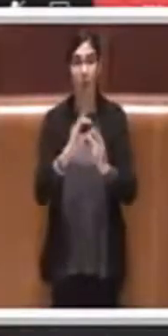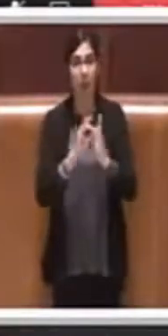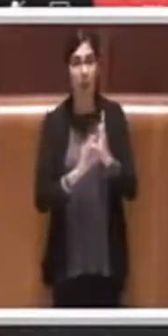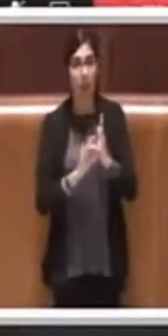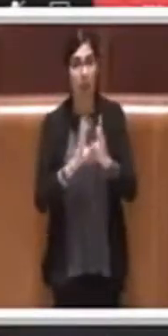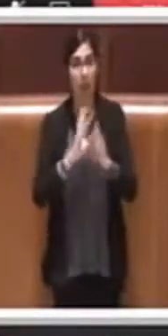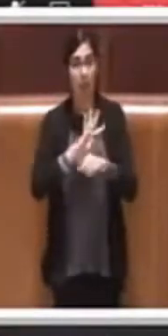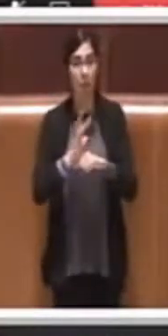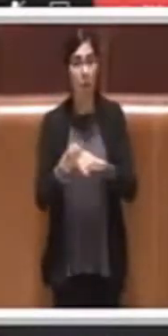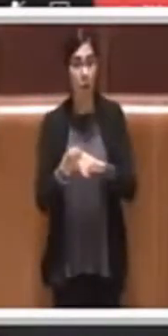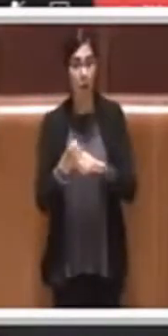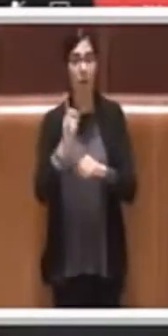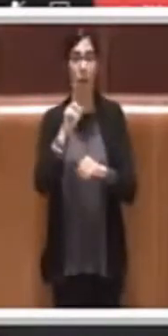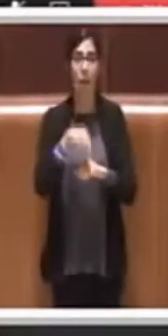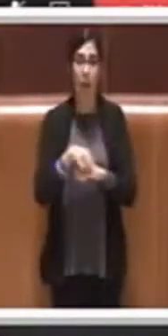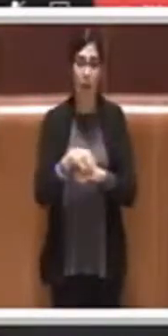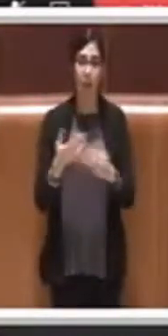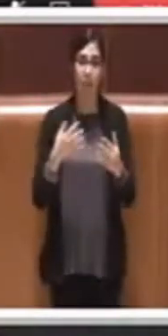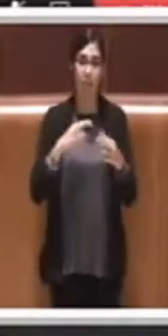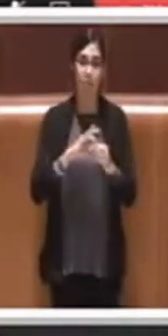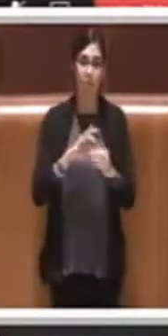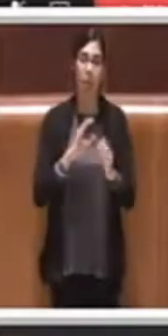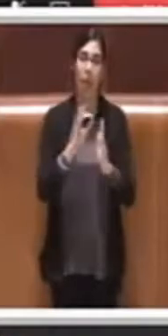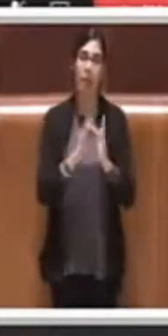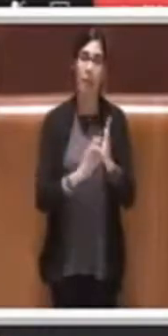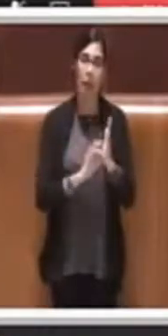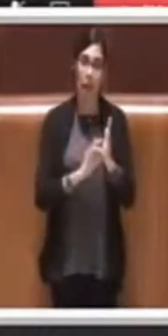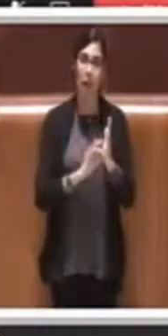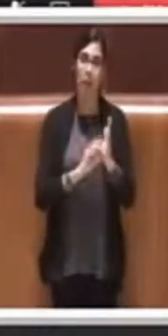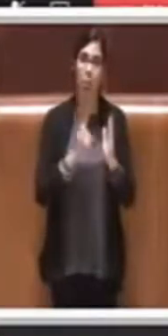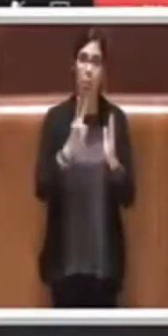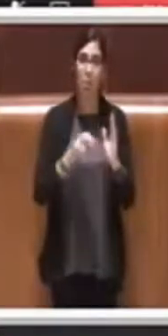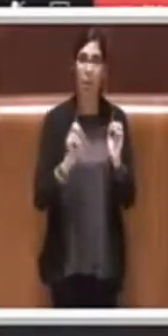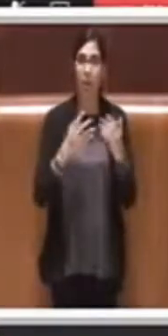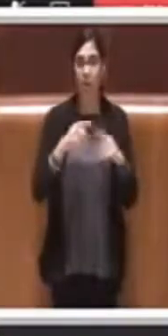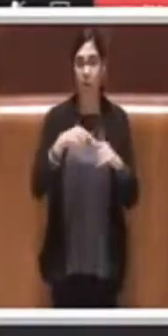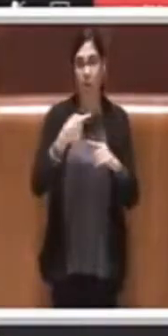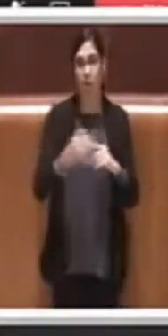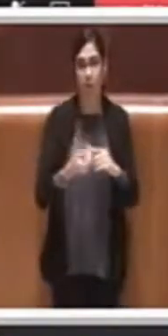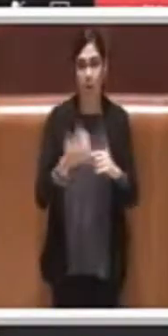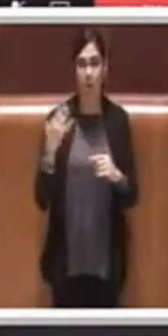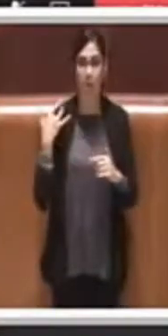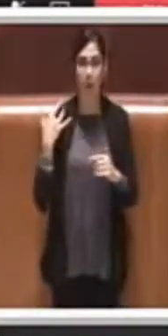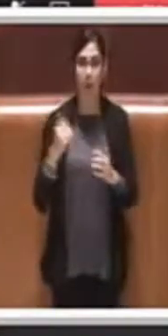attualizzarlo con i dati successivi al 2019. Grazie.